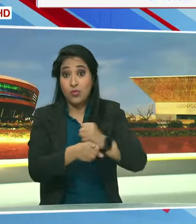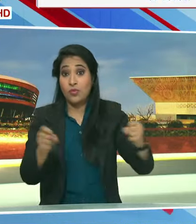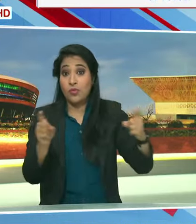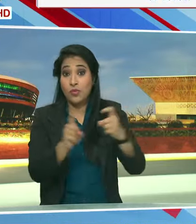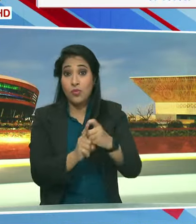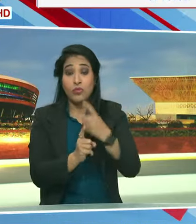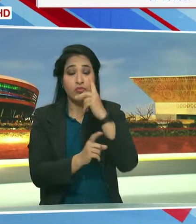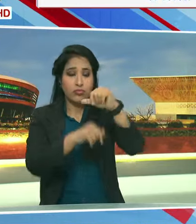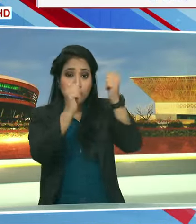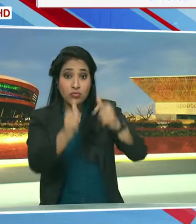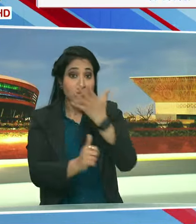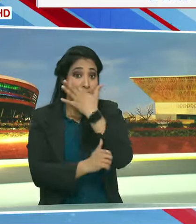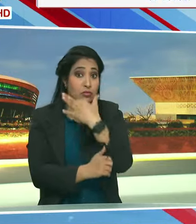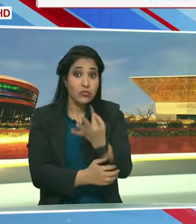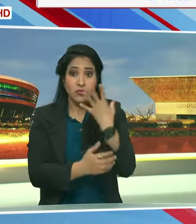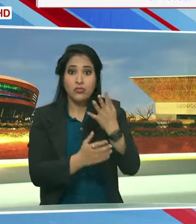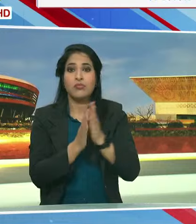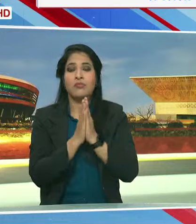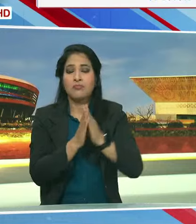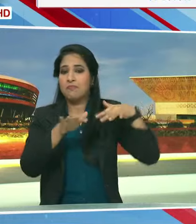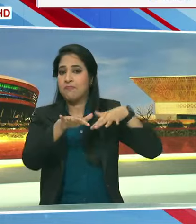शोभा यात्रा निकाली गई